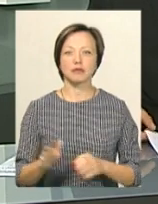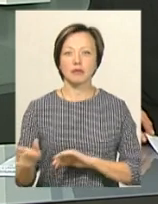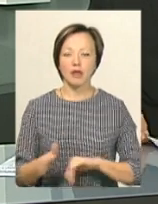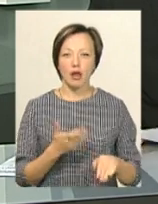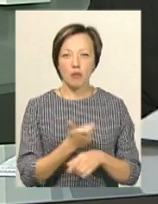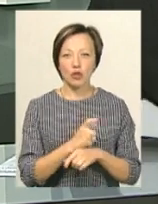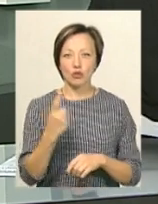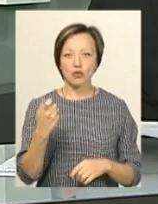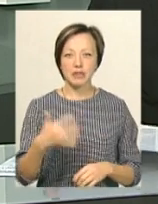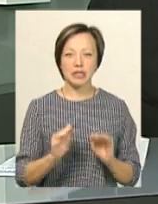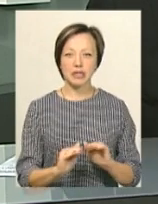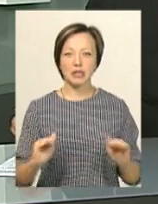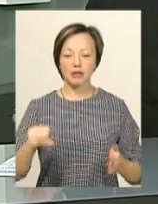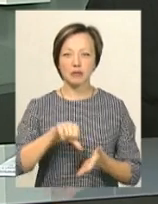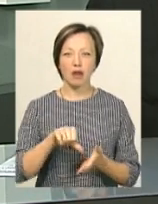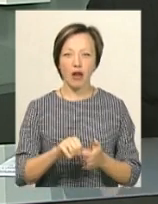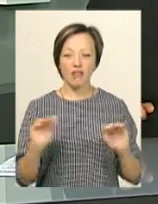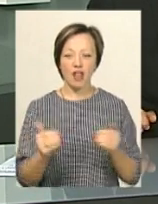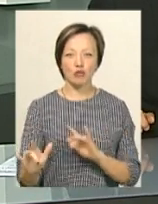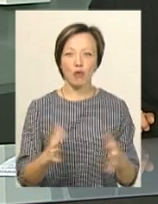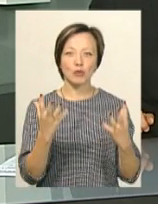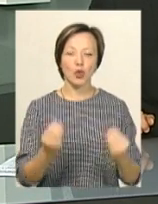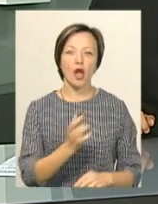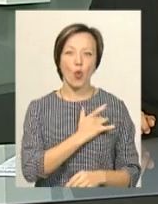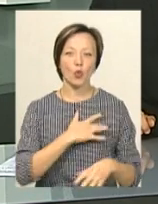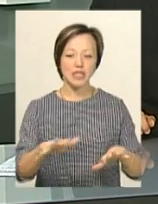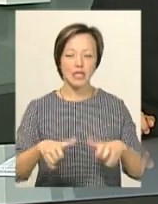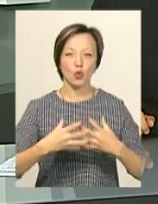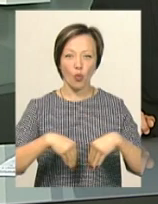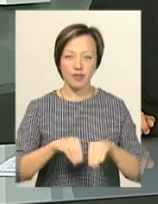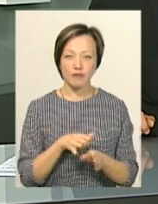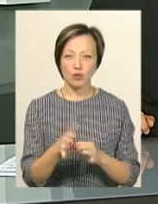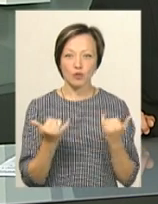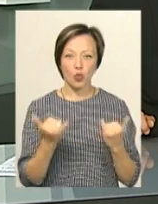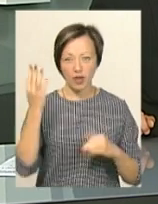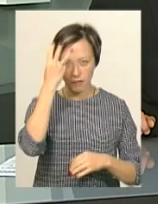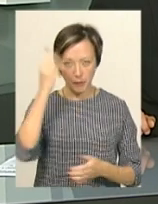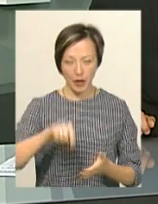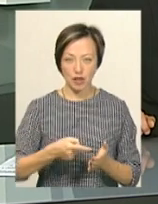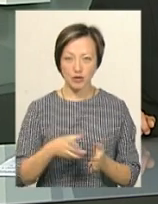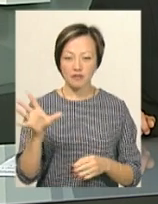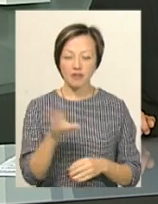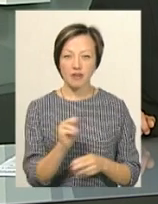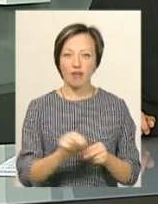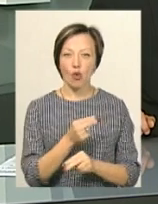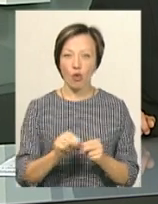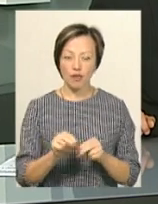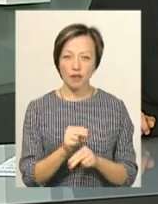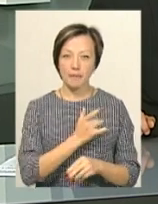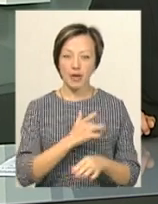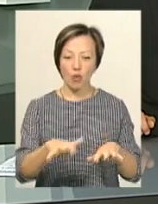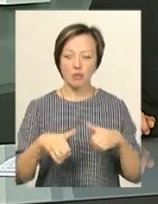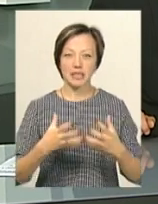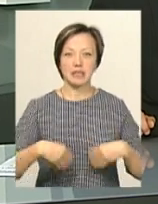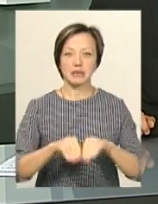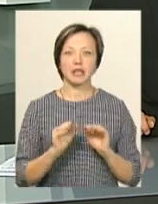Понад 150 дітей взяли участь у флешмобі до дня усиновлення, що відбувся сьогодні у Хмельницькому. Всі вони виховуються у прийомних